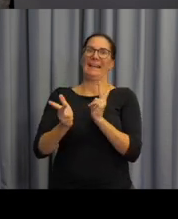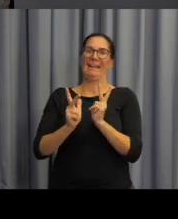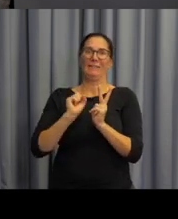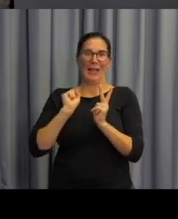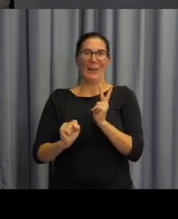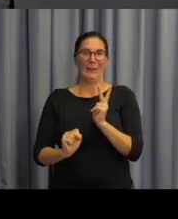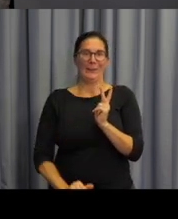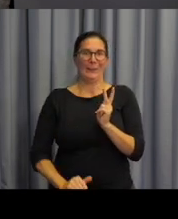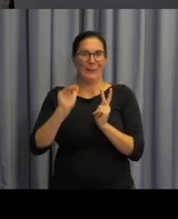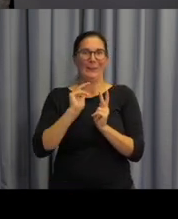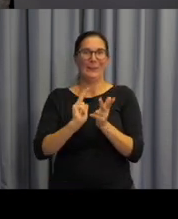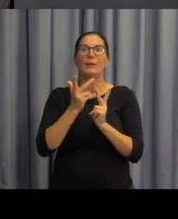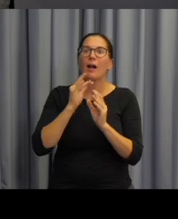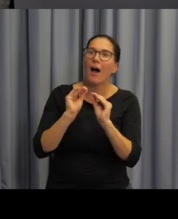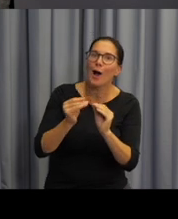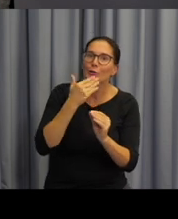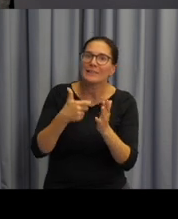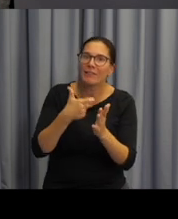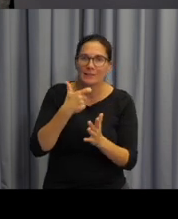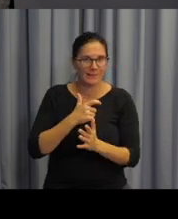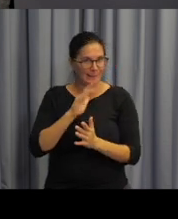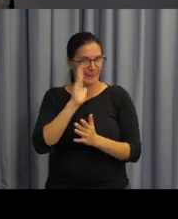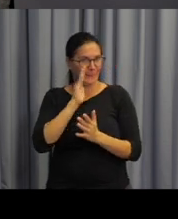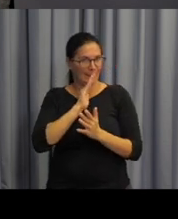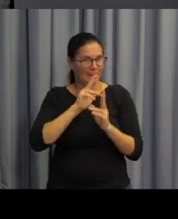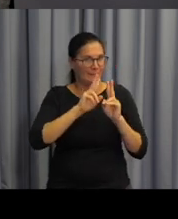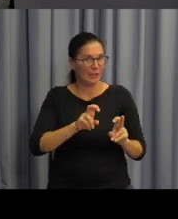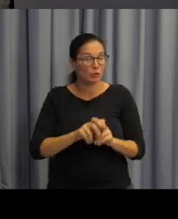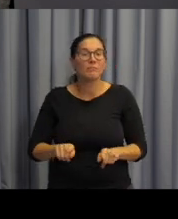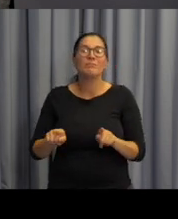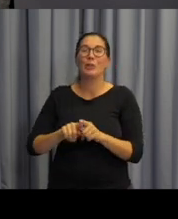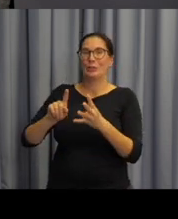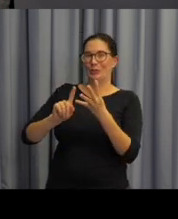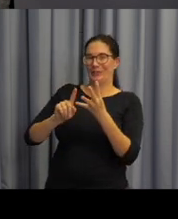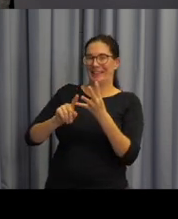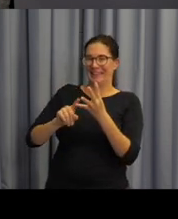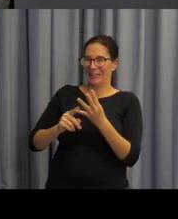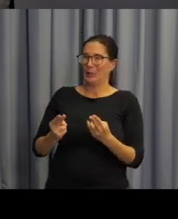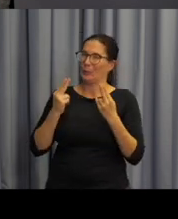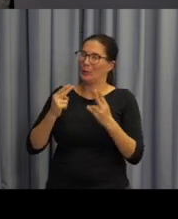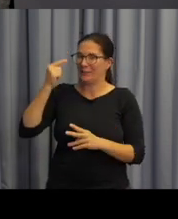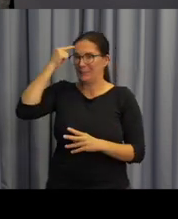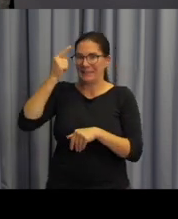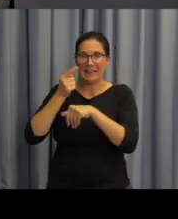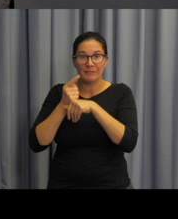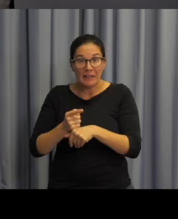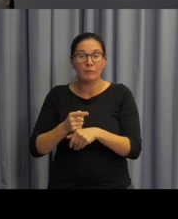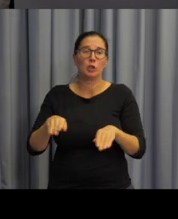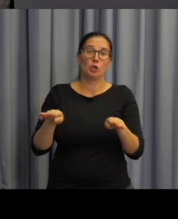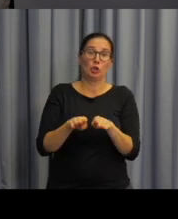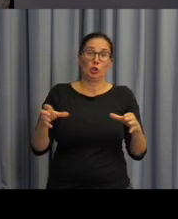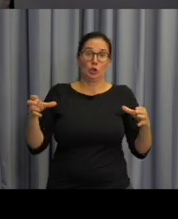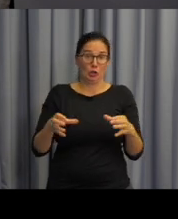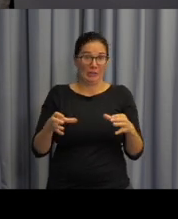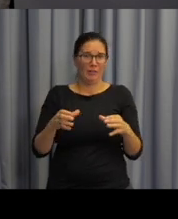A v neposlední řadě je to jazyková heterogenita ve třídě, která ve školách pro děti se